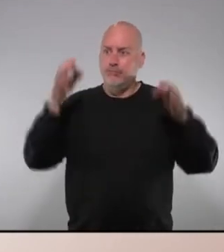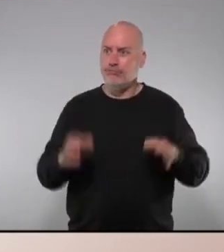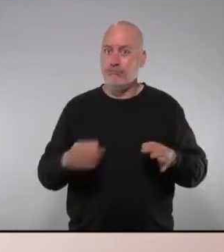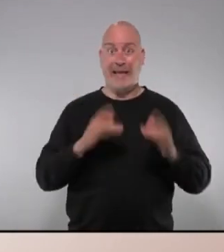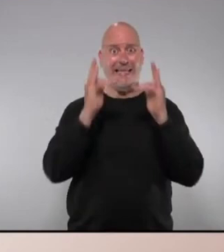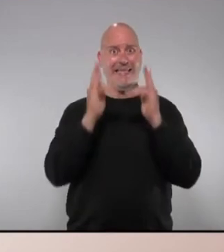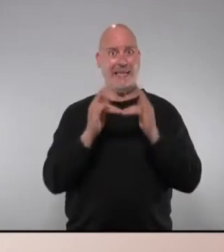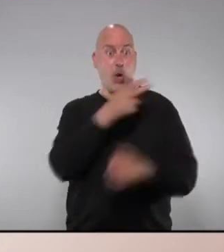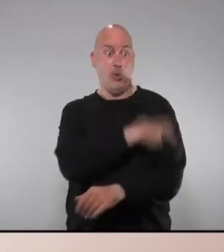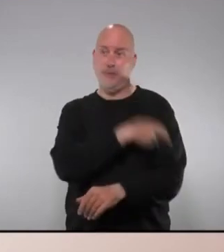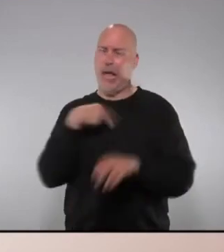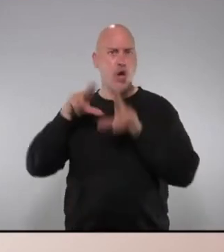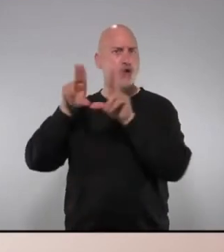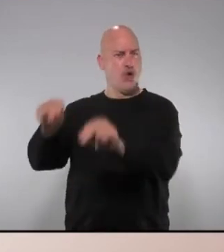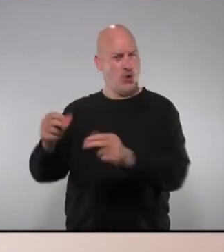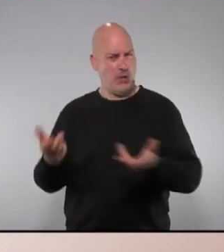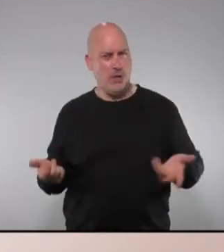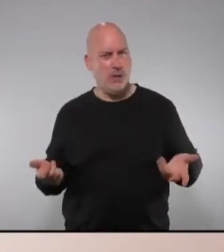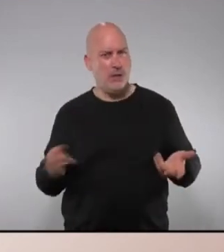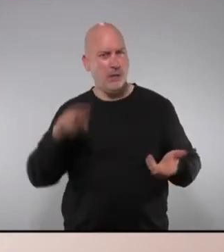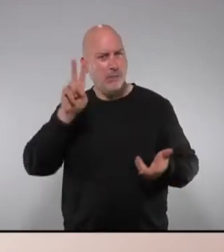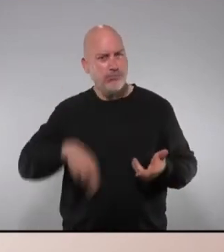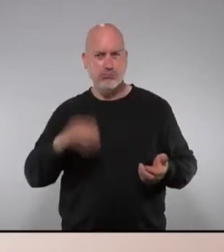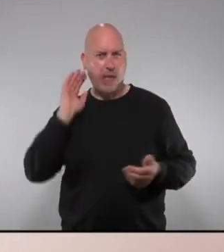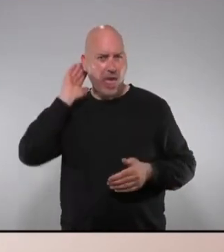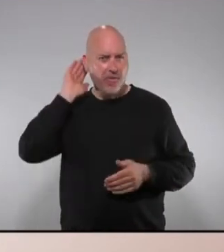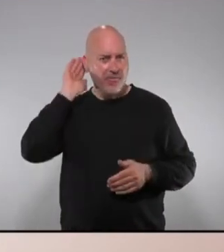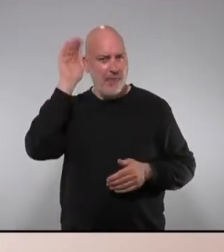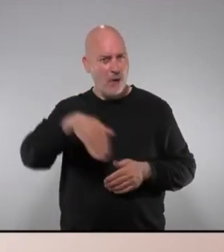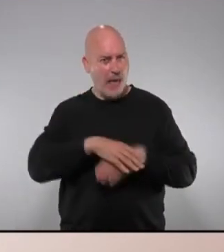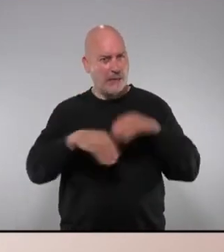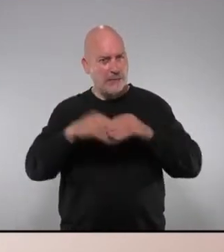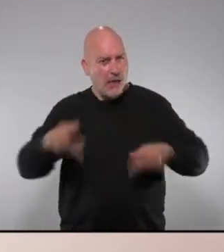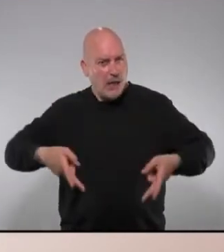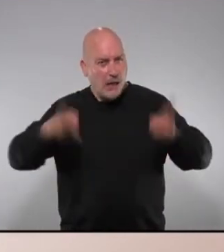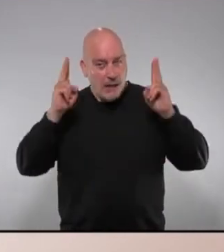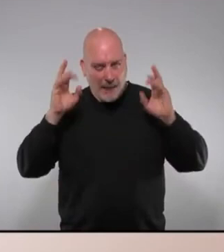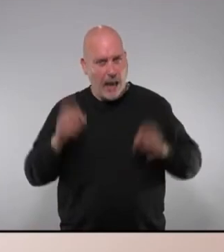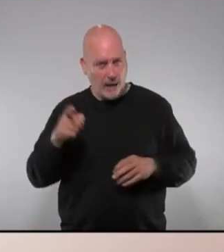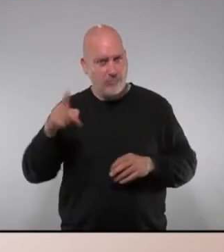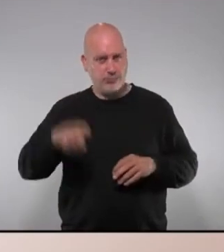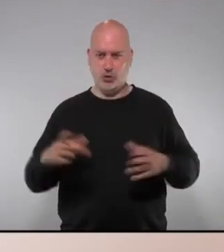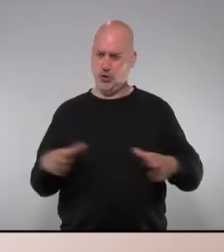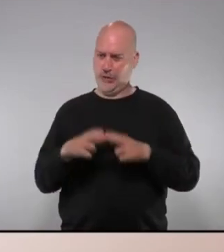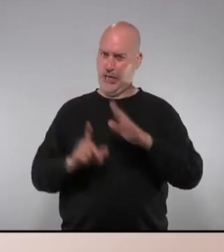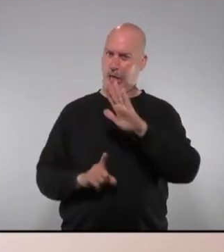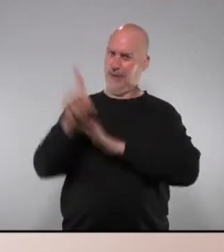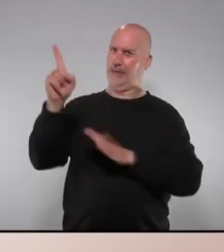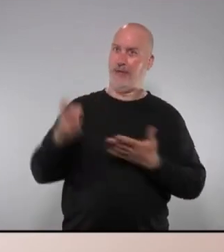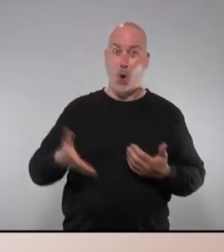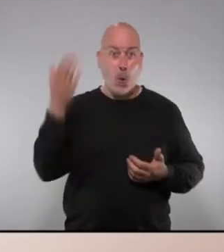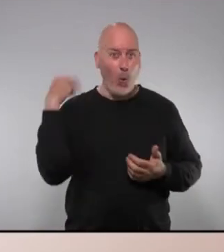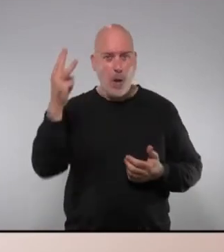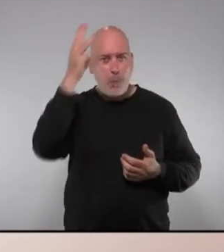'hospital aquesta és seva idea d'una democràcia liberal d'una societat avançada que se n'ha fet d'aquella vella promesa pujolista